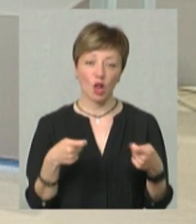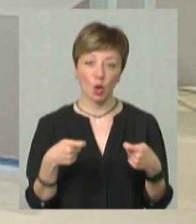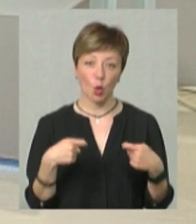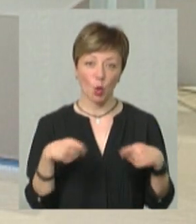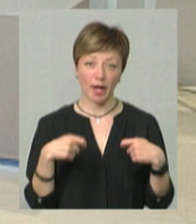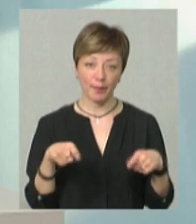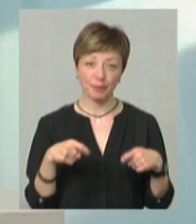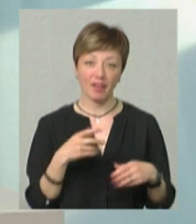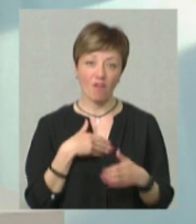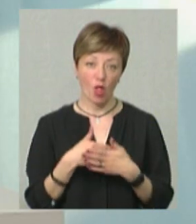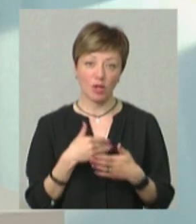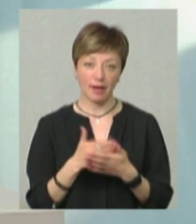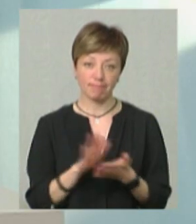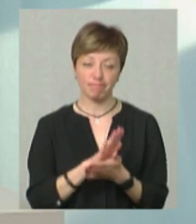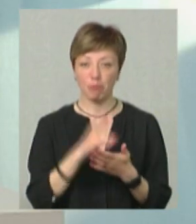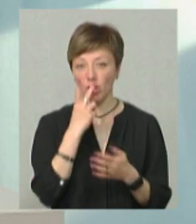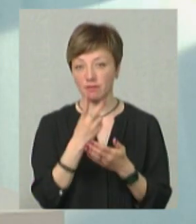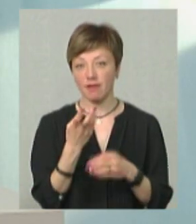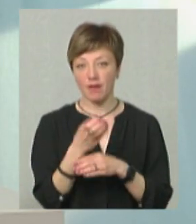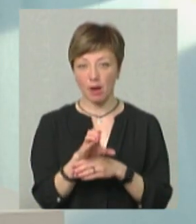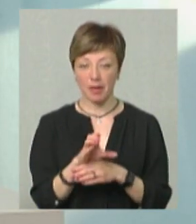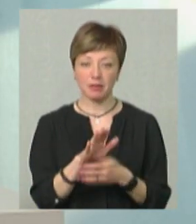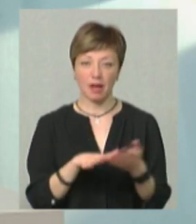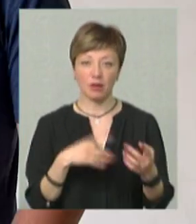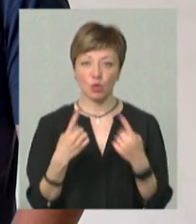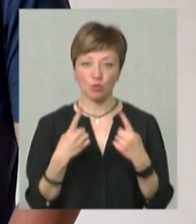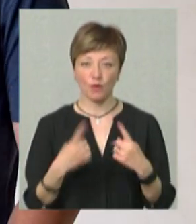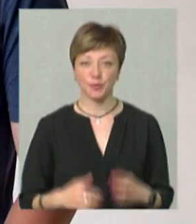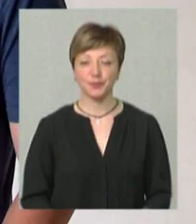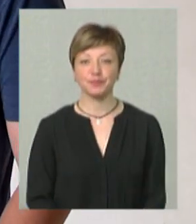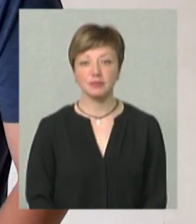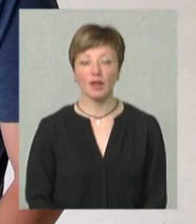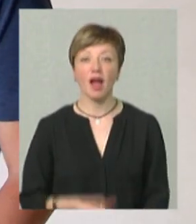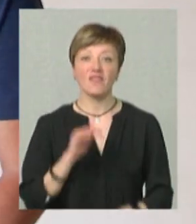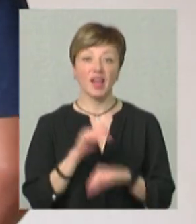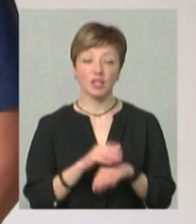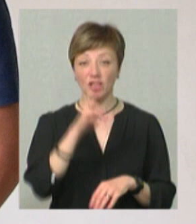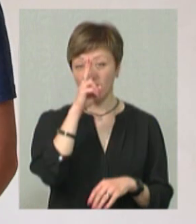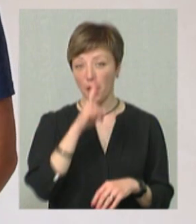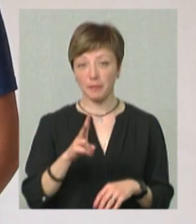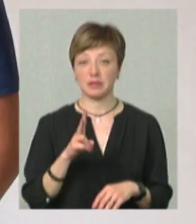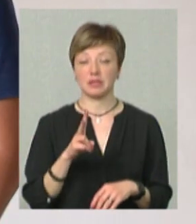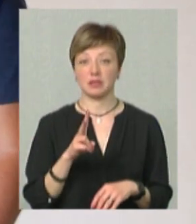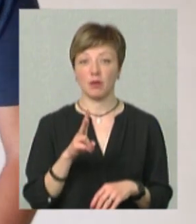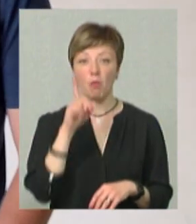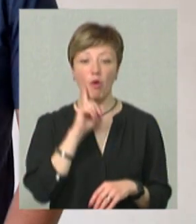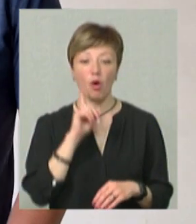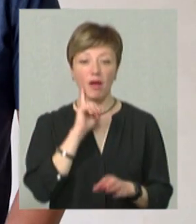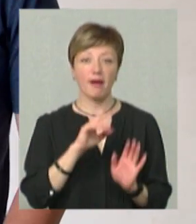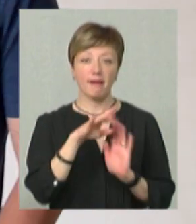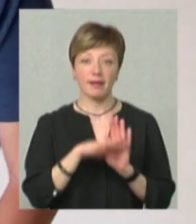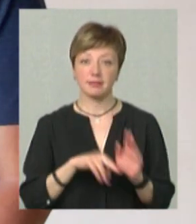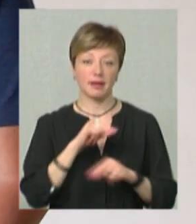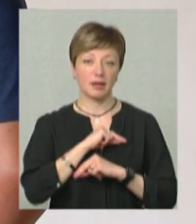фактично волонтерили. Подивимось фрагмент і продовжуємо розмову. Фактично два місяці, поки реєстр не